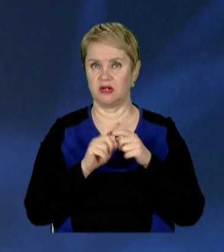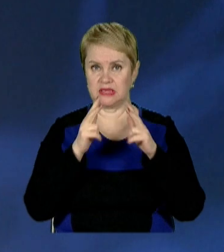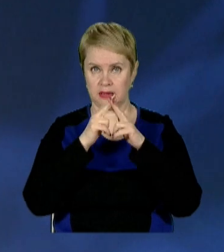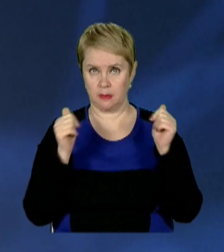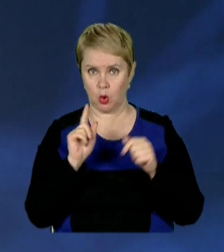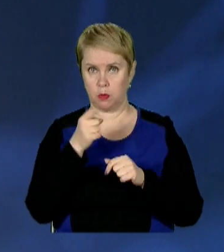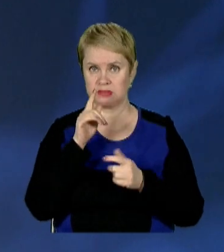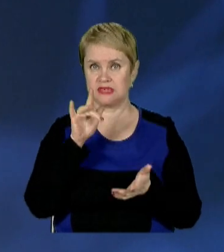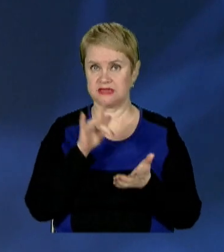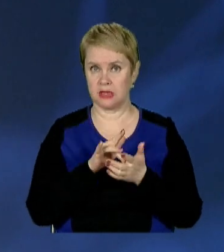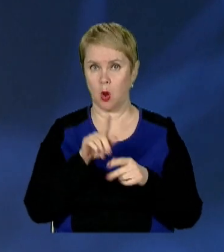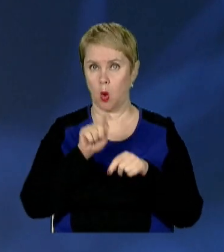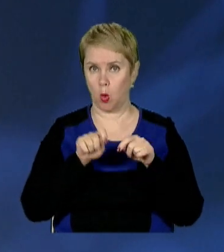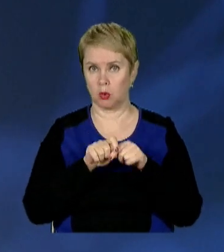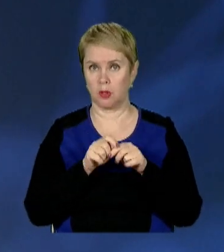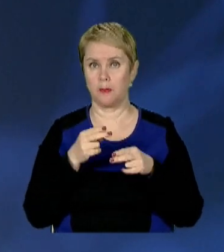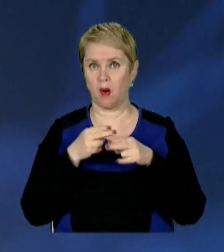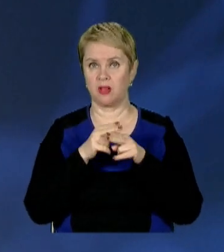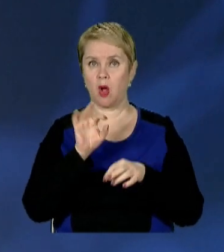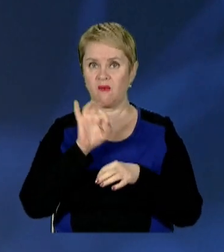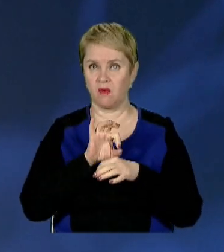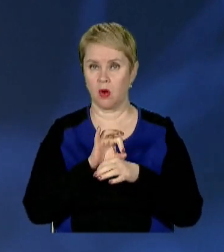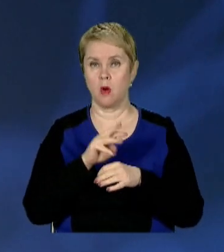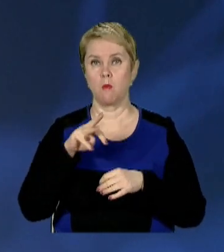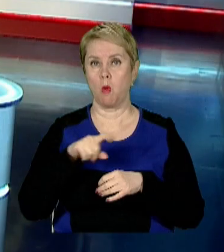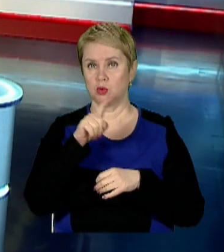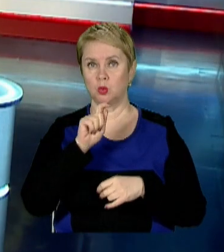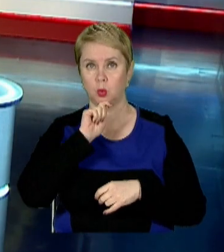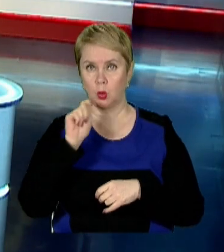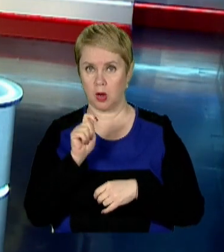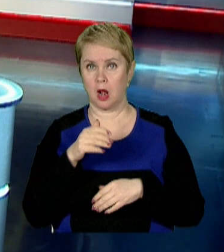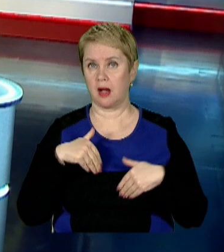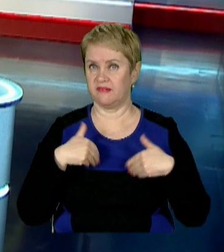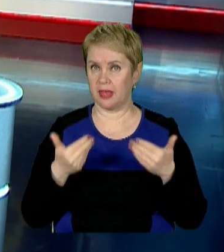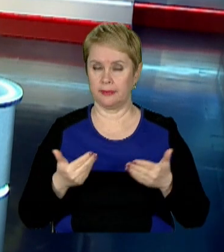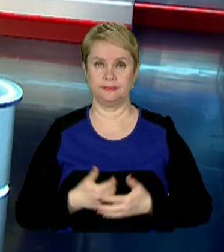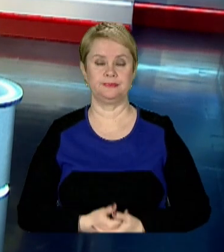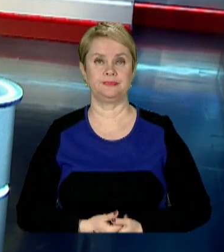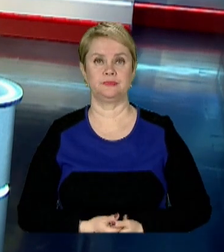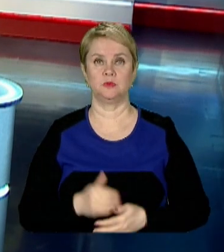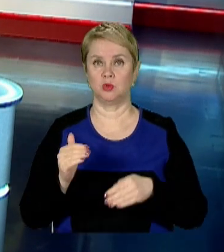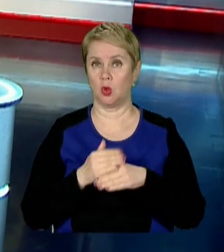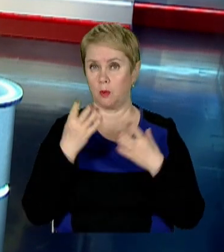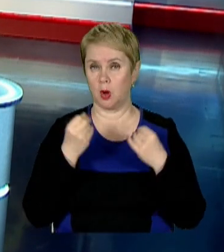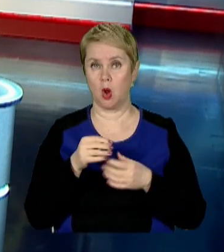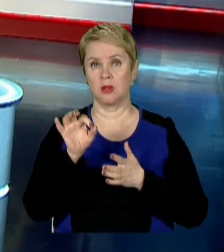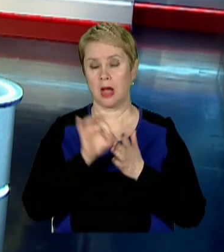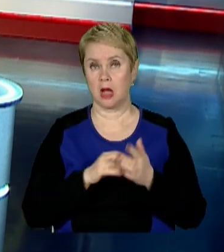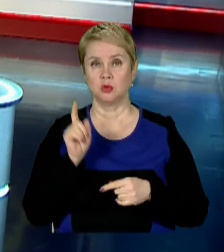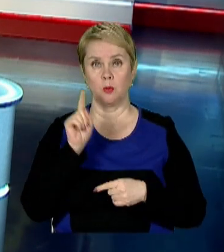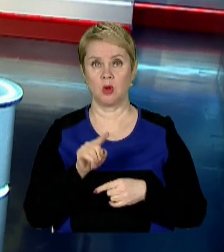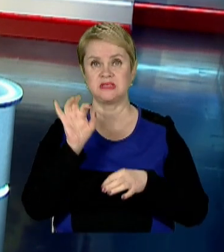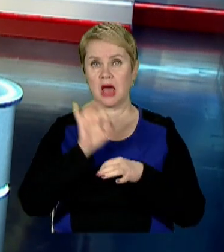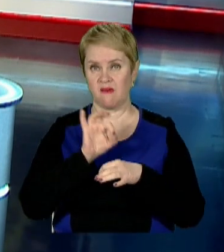Дніпропетровського обласного центру контролю та профілактики хвороб МОЗ України. Раді вас вітати. І одразу про